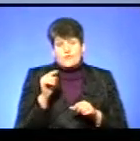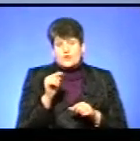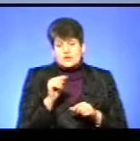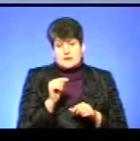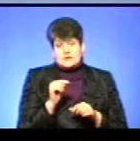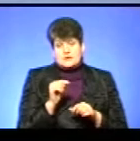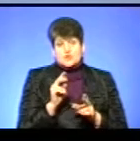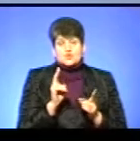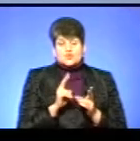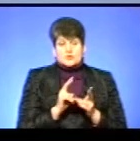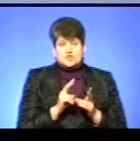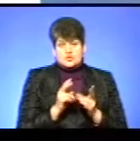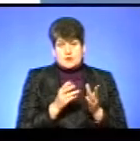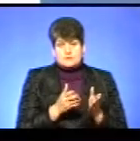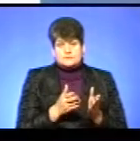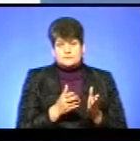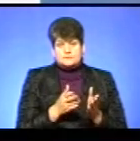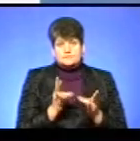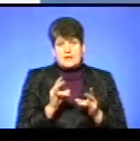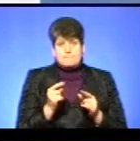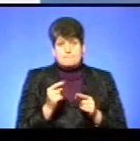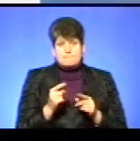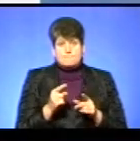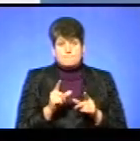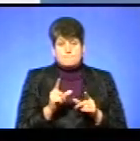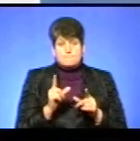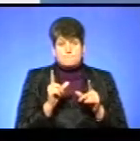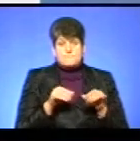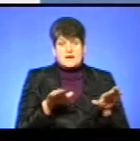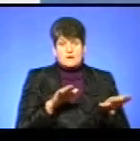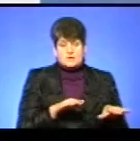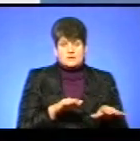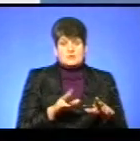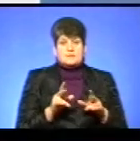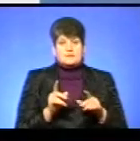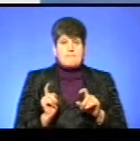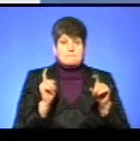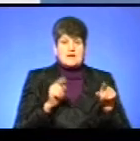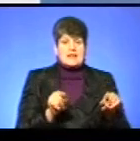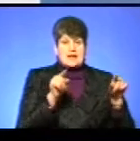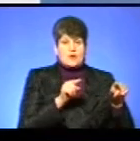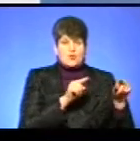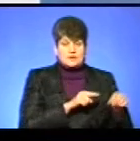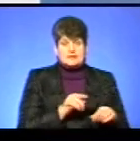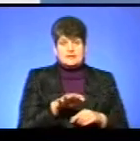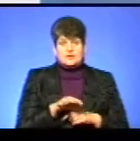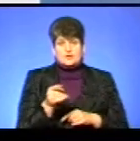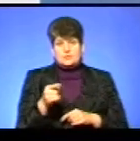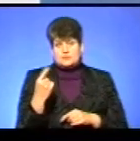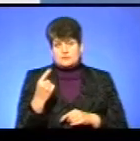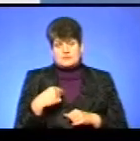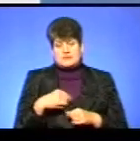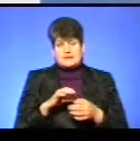зустрічаються на перельотах на території Тернопільської області. Більш детально сказати неможливо,